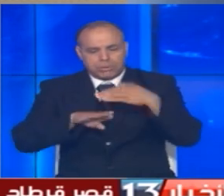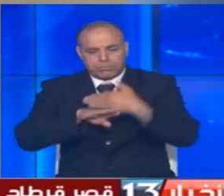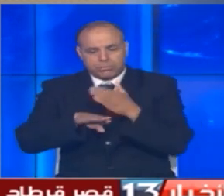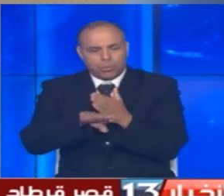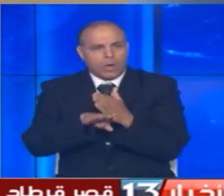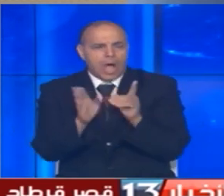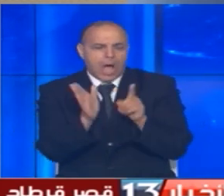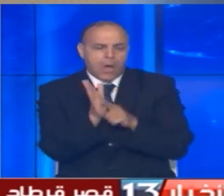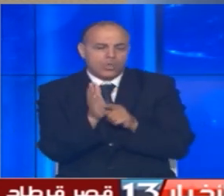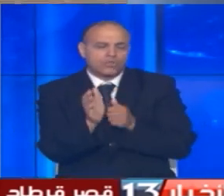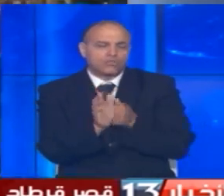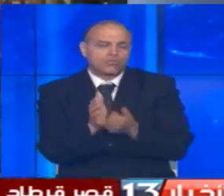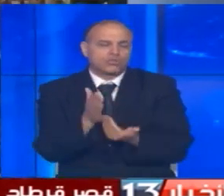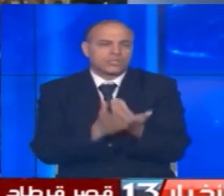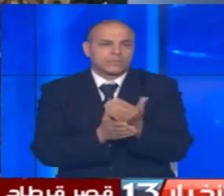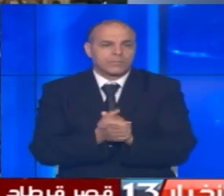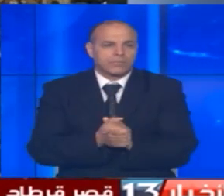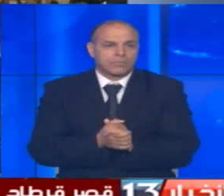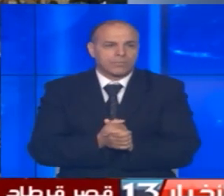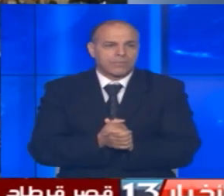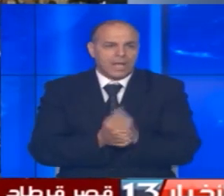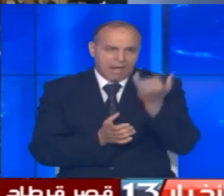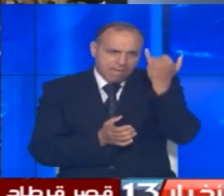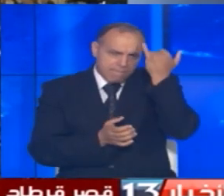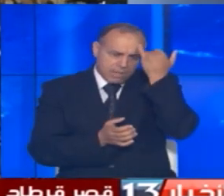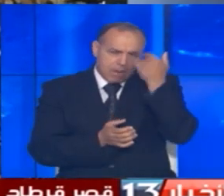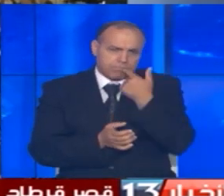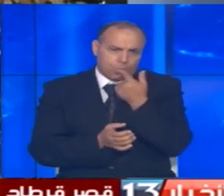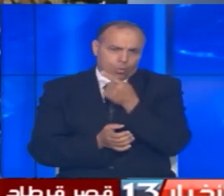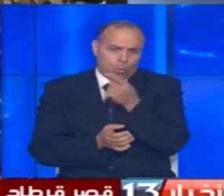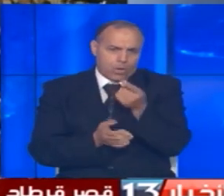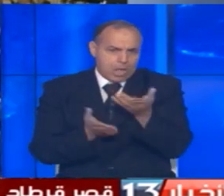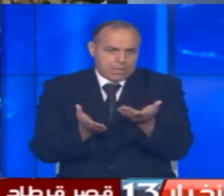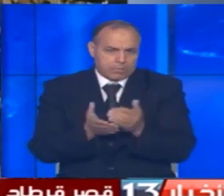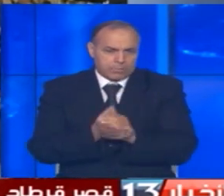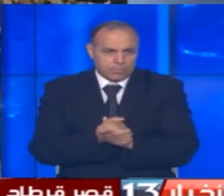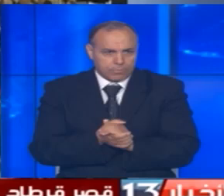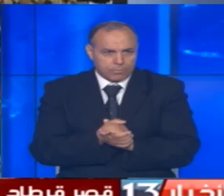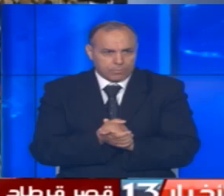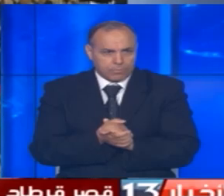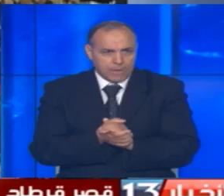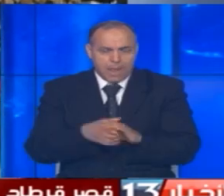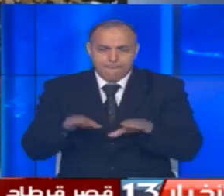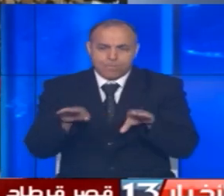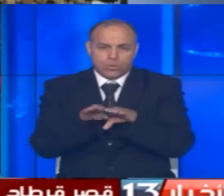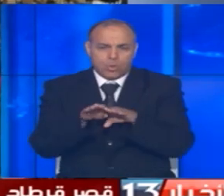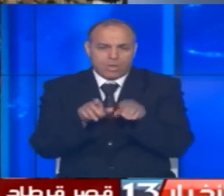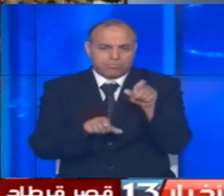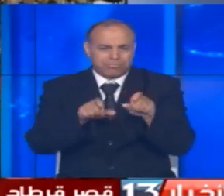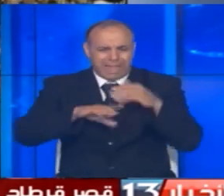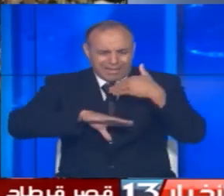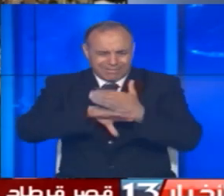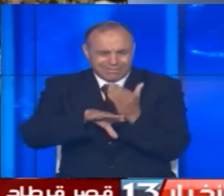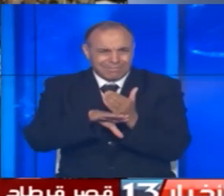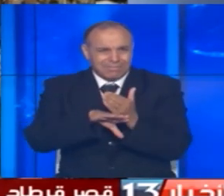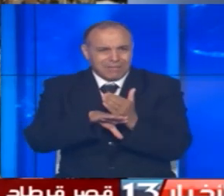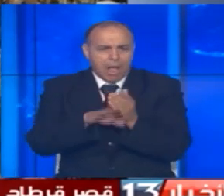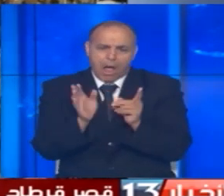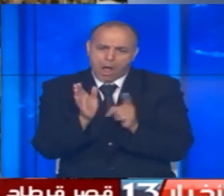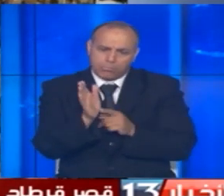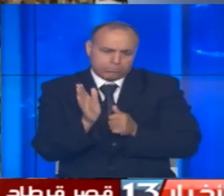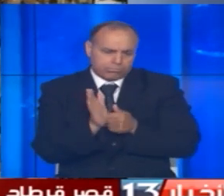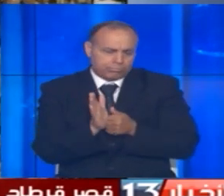بنص قانوني أنا لا أقترح وأن المساواة في الإرث تصبح قانون